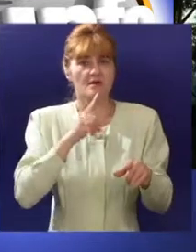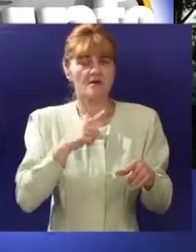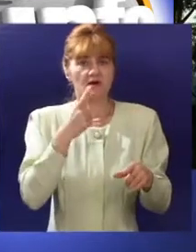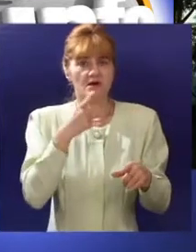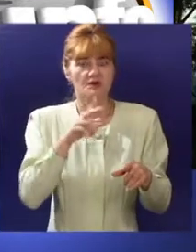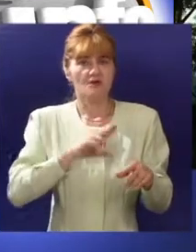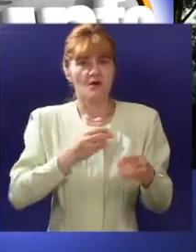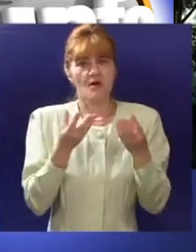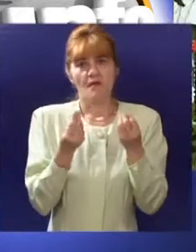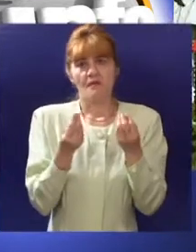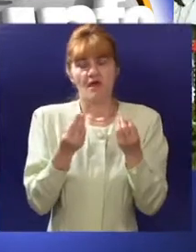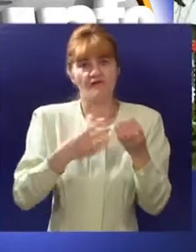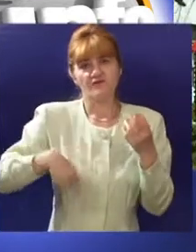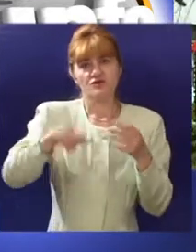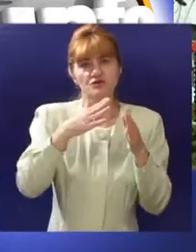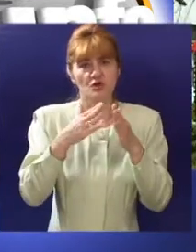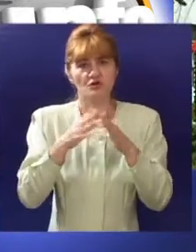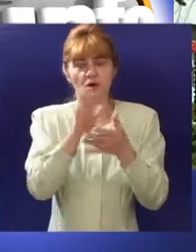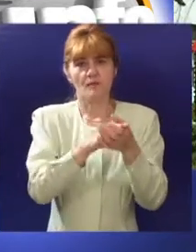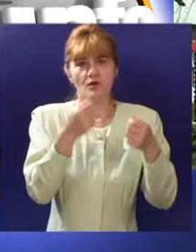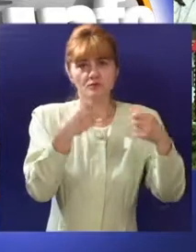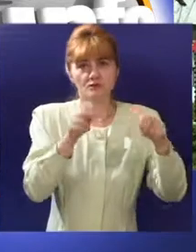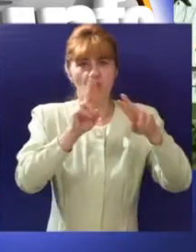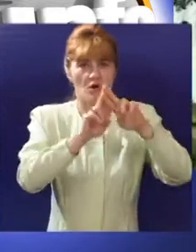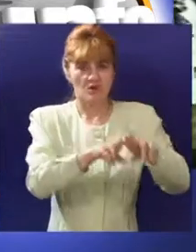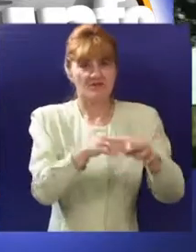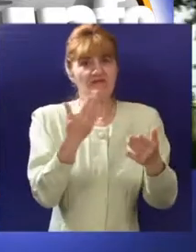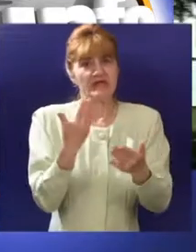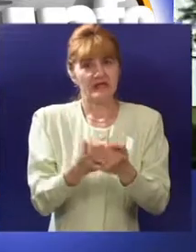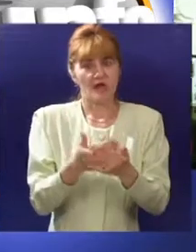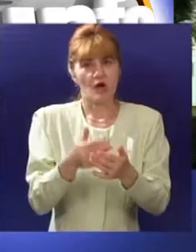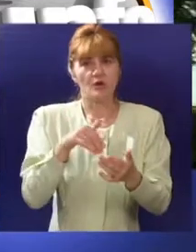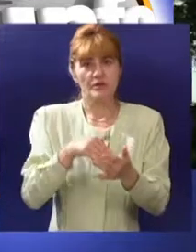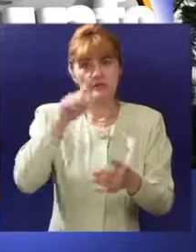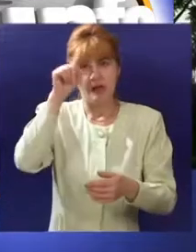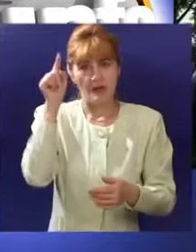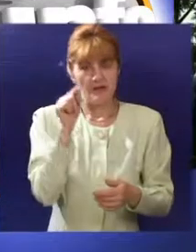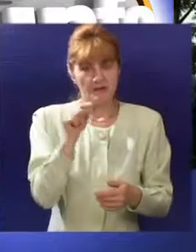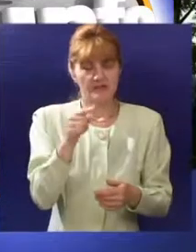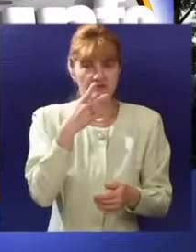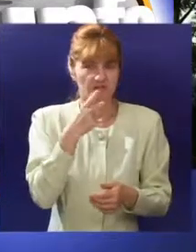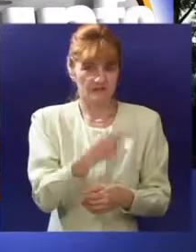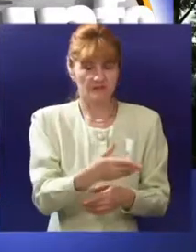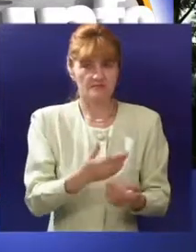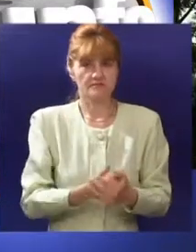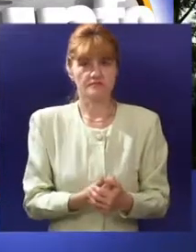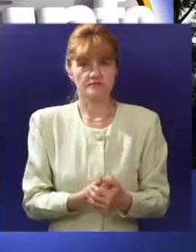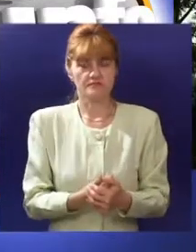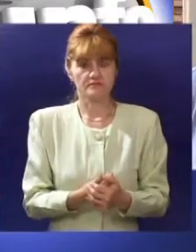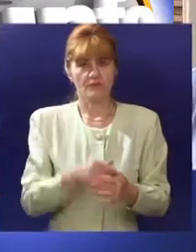previše započetih investicija koje nikada nisu završene i da bi čelnici trebali da se tim pitanjima pozabave.